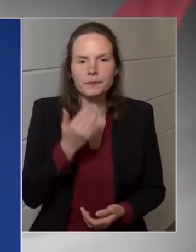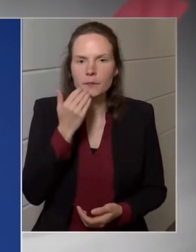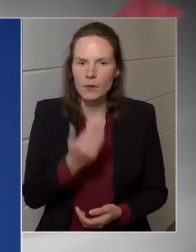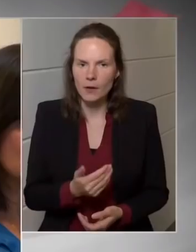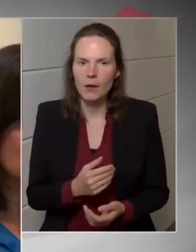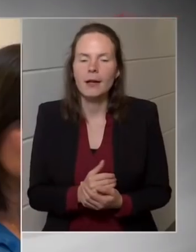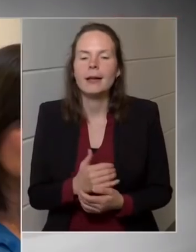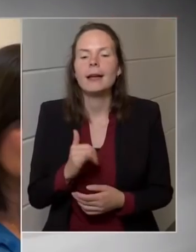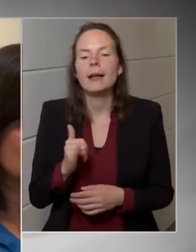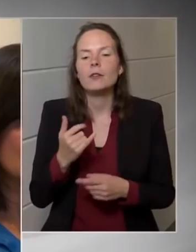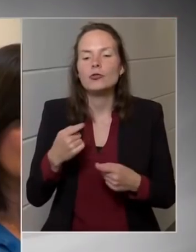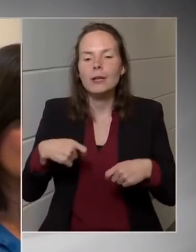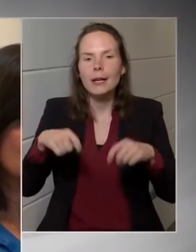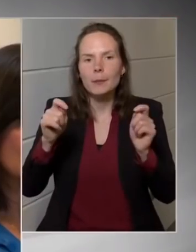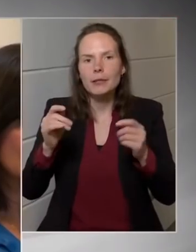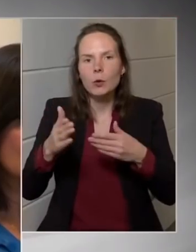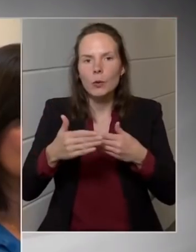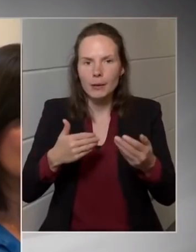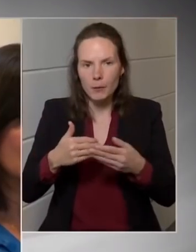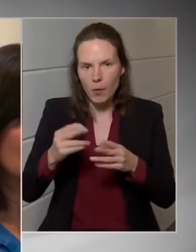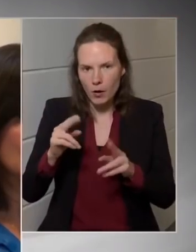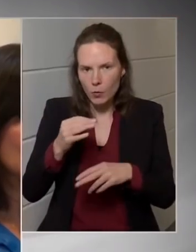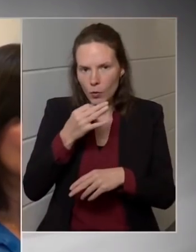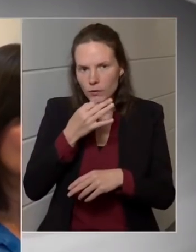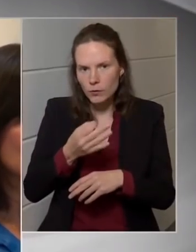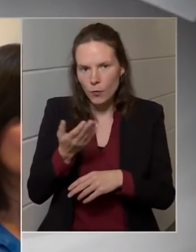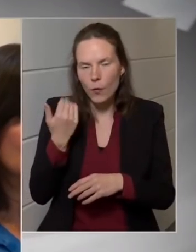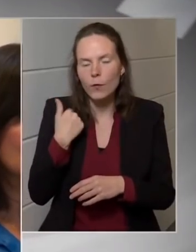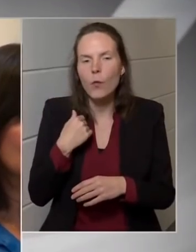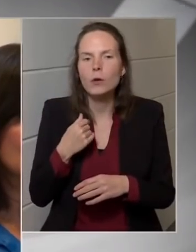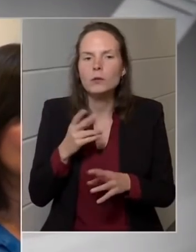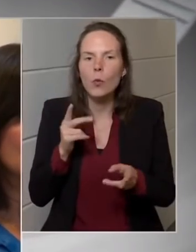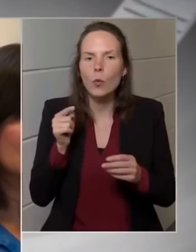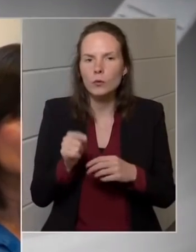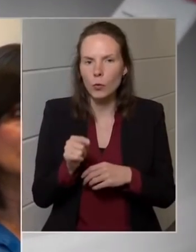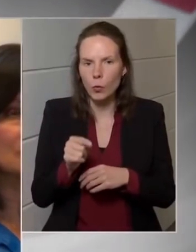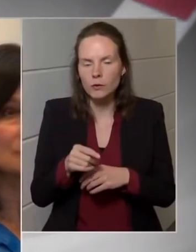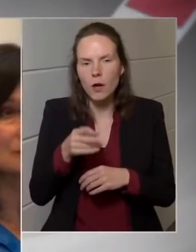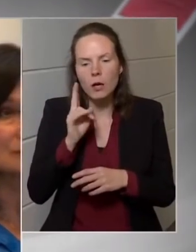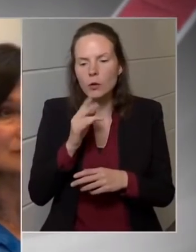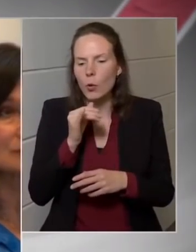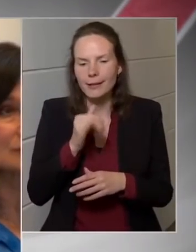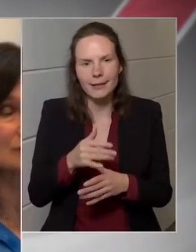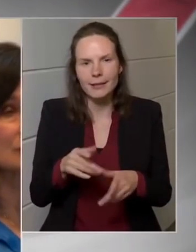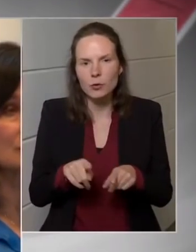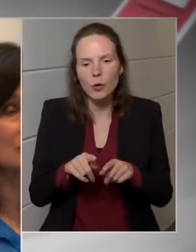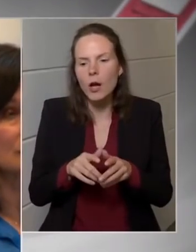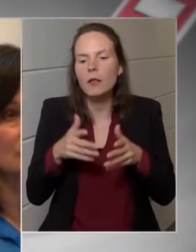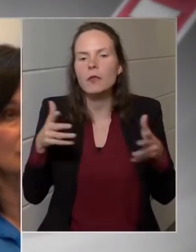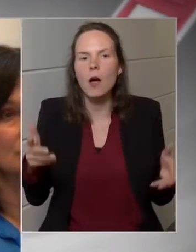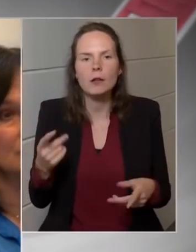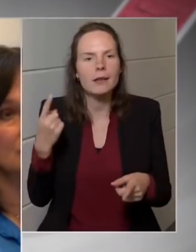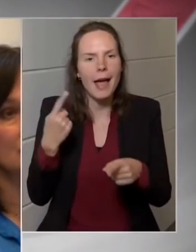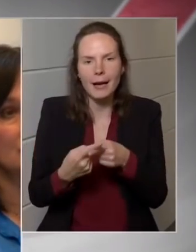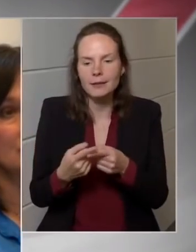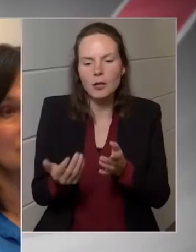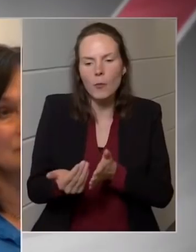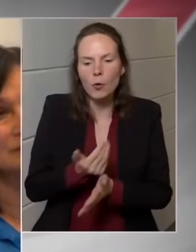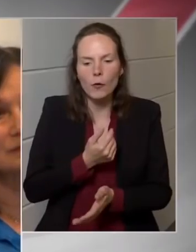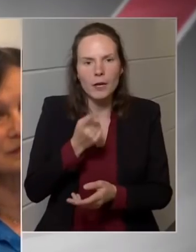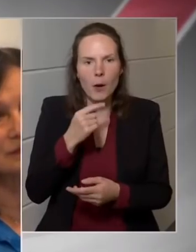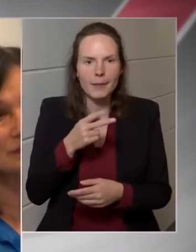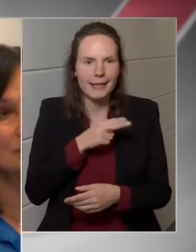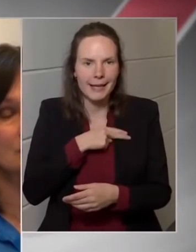És az építőiparról szó volt, de hogy ott ezek szerint nincs akkora mértékű extra profit, amit érdemes lenne